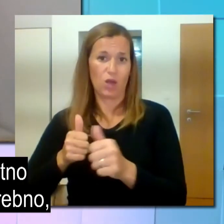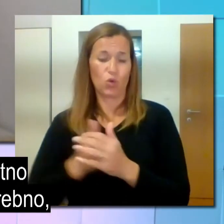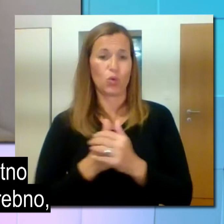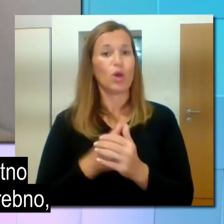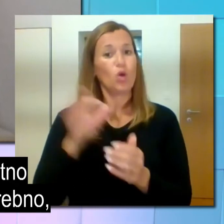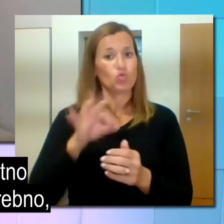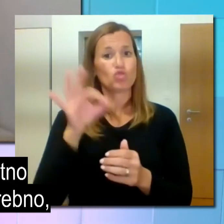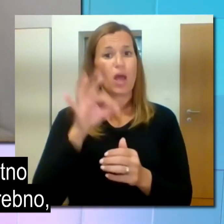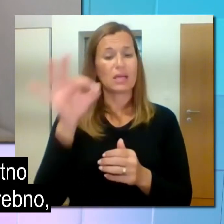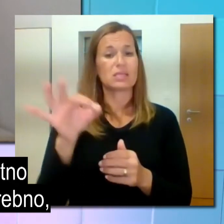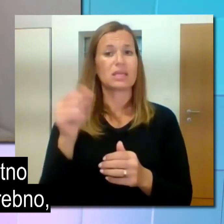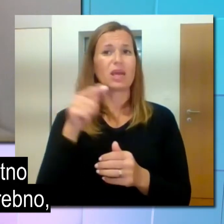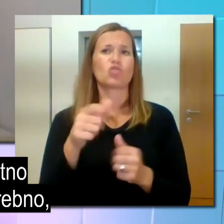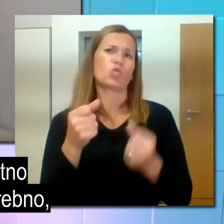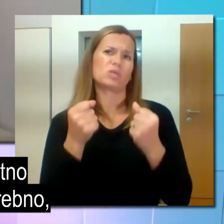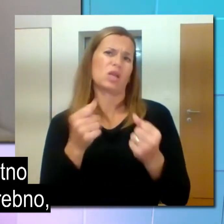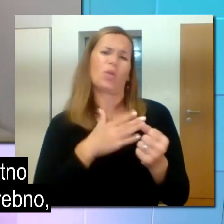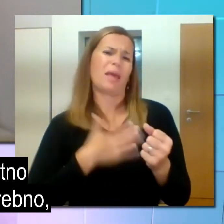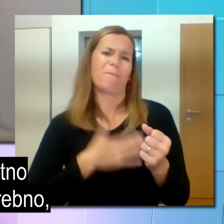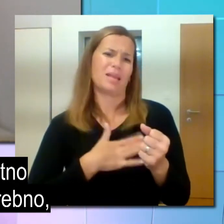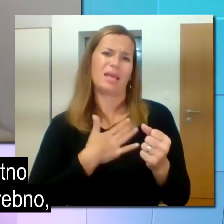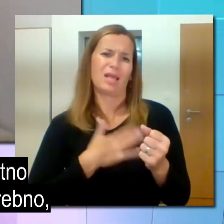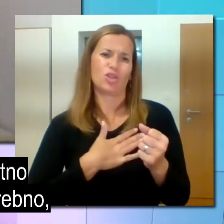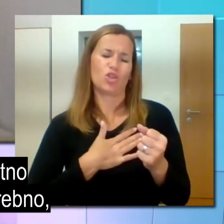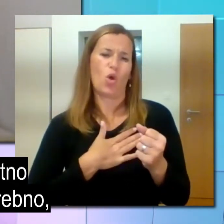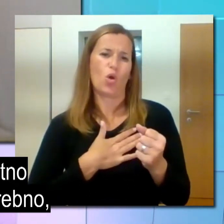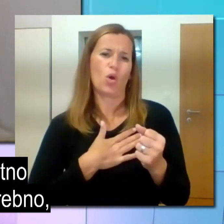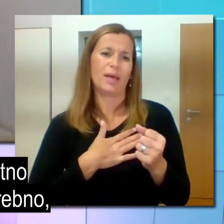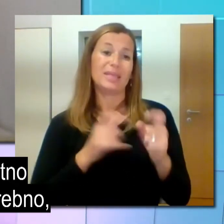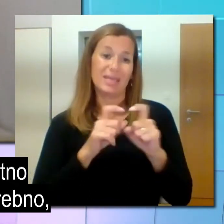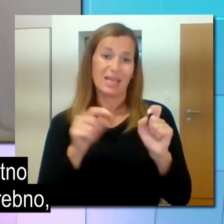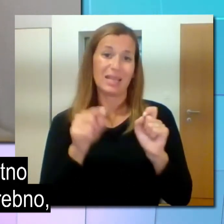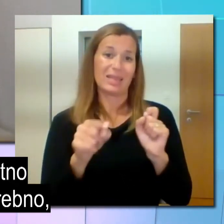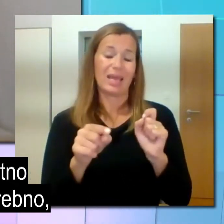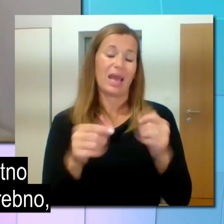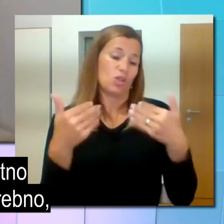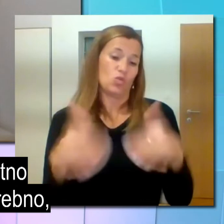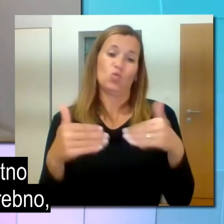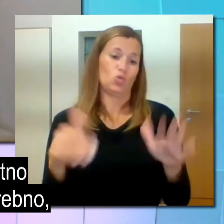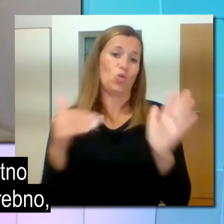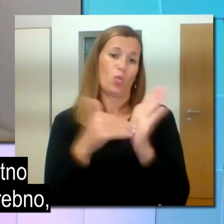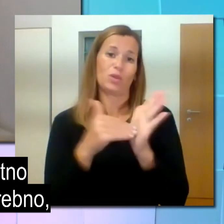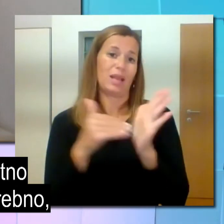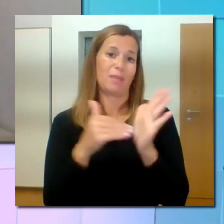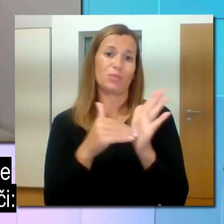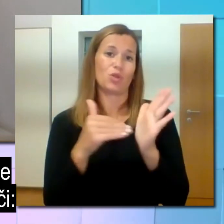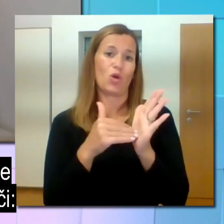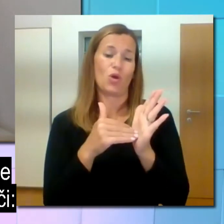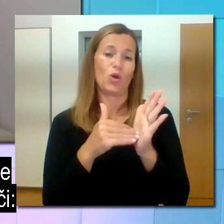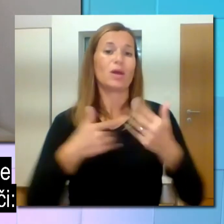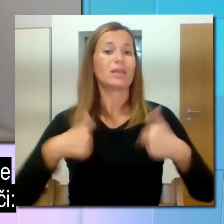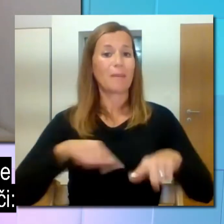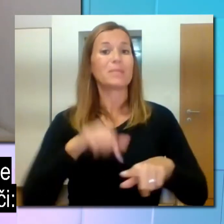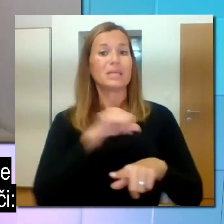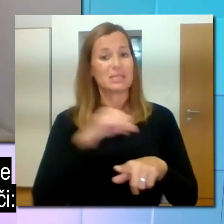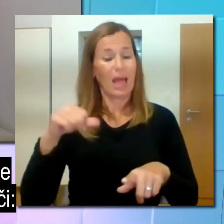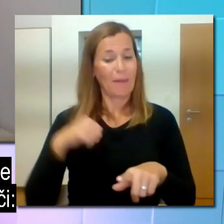Tako da včasih je to zelo neprijetno in zaradi tega je nujno potrebno, da